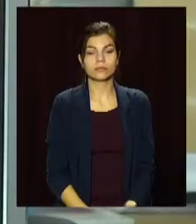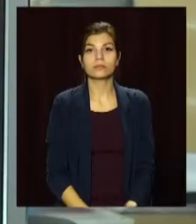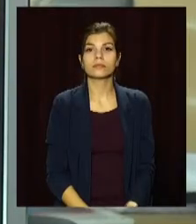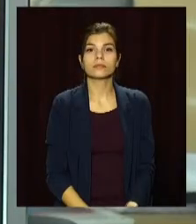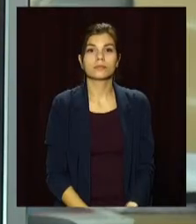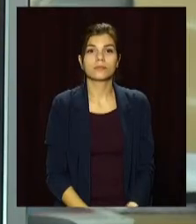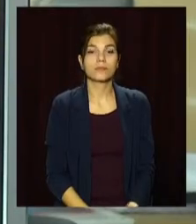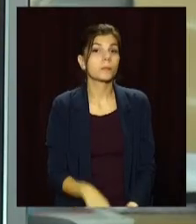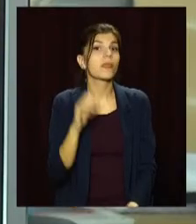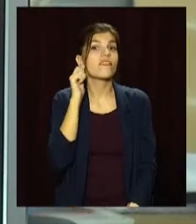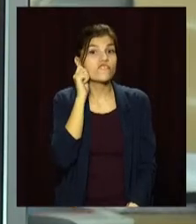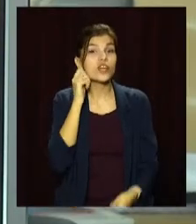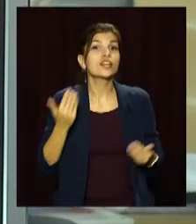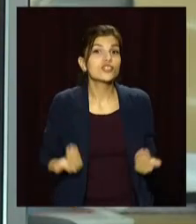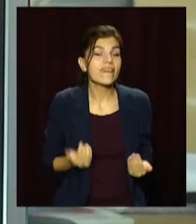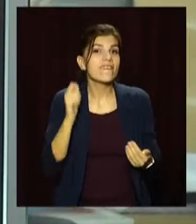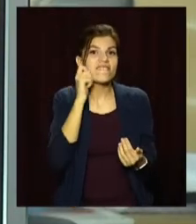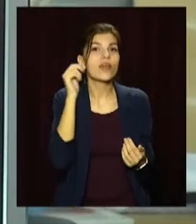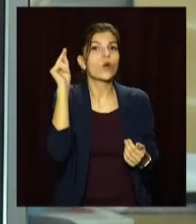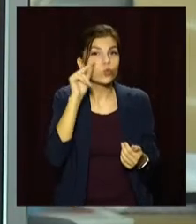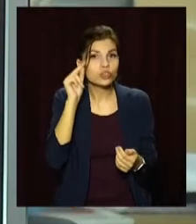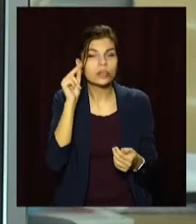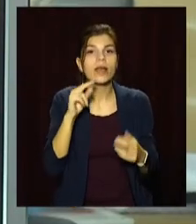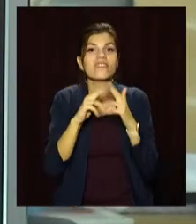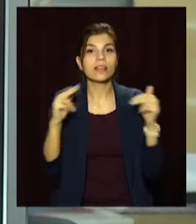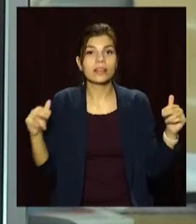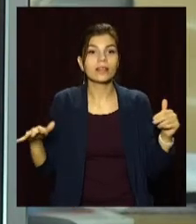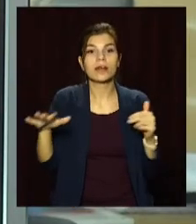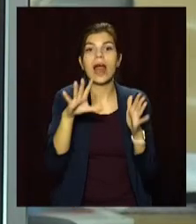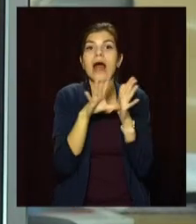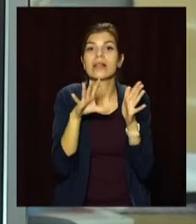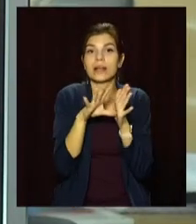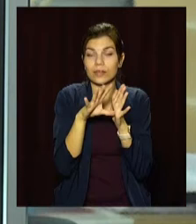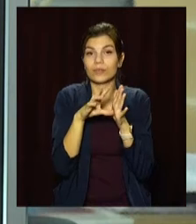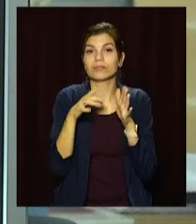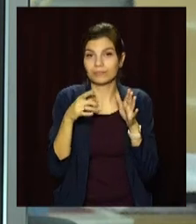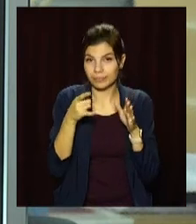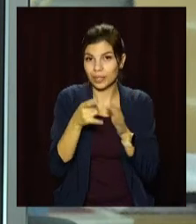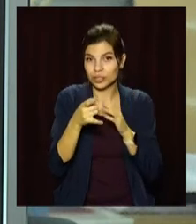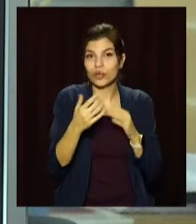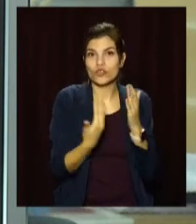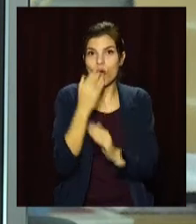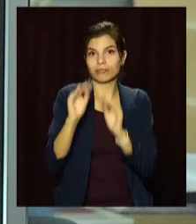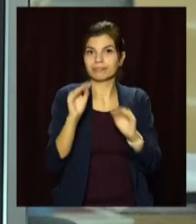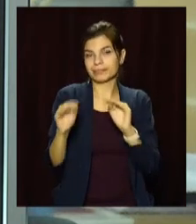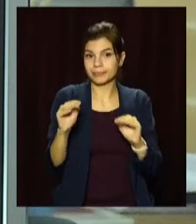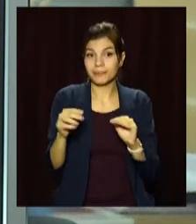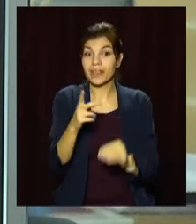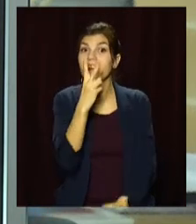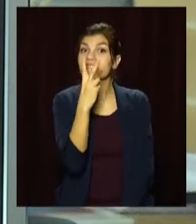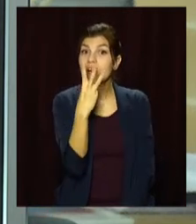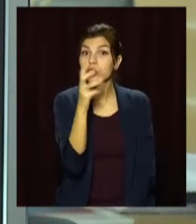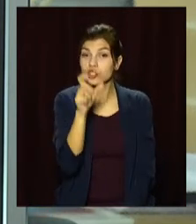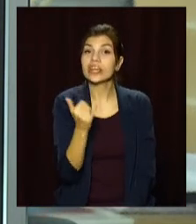Вік живий, вік учись. В Дніпрі спільнота електротранспортників поповнилася новачками. 23